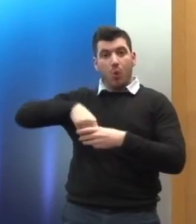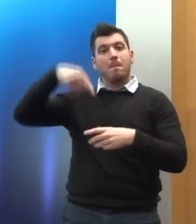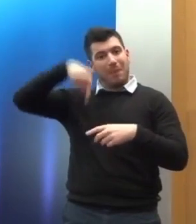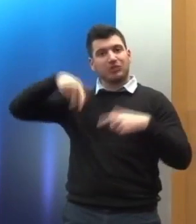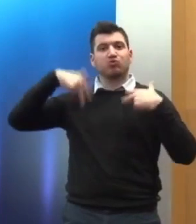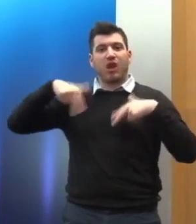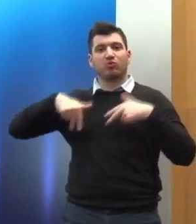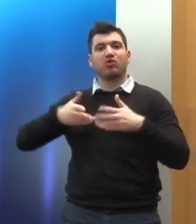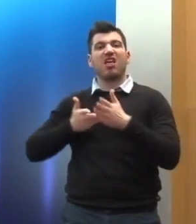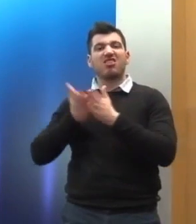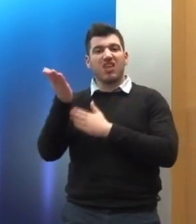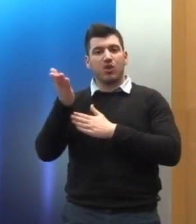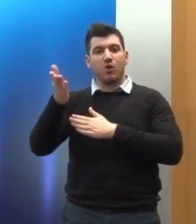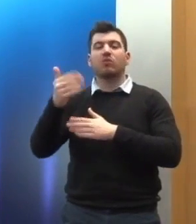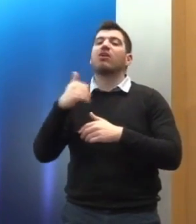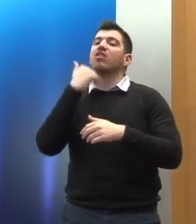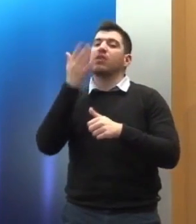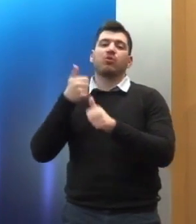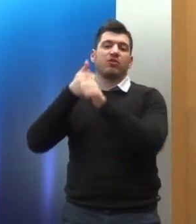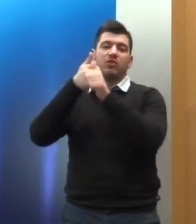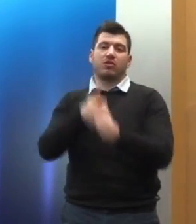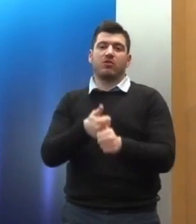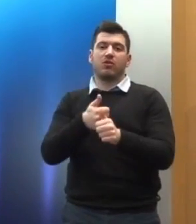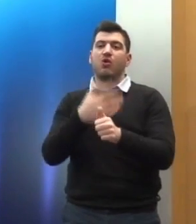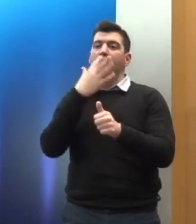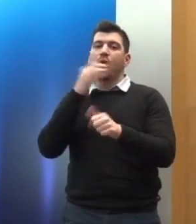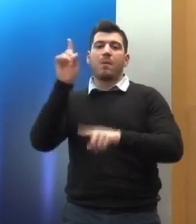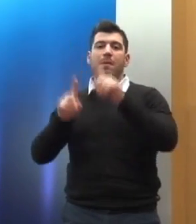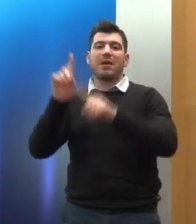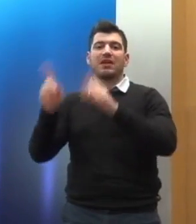Ότι είναι αντίθετο σε διάταξη διεθνούς συνθήκες.